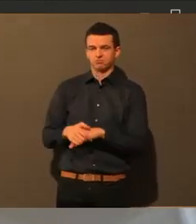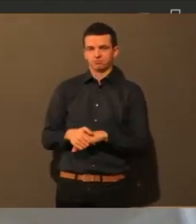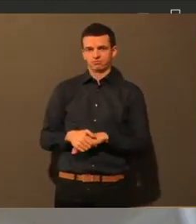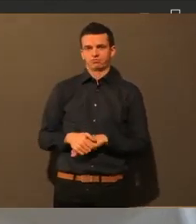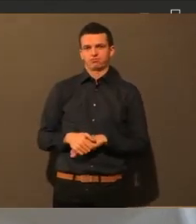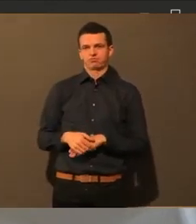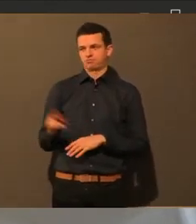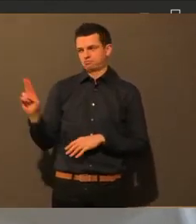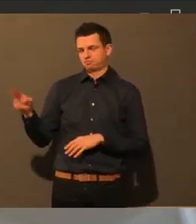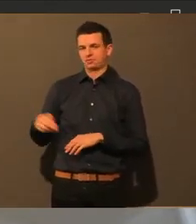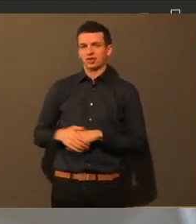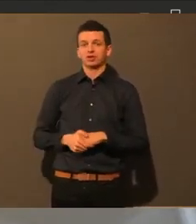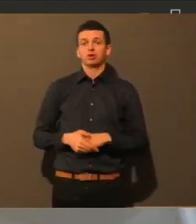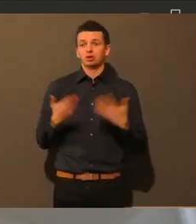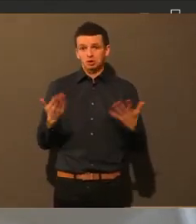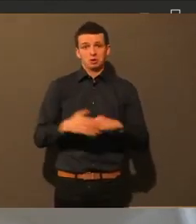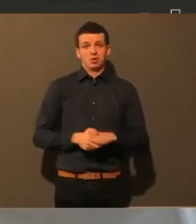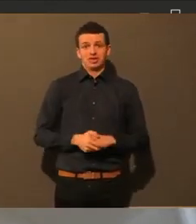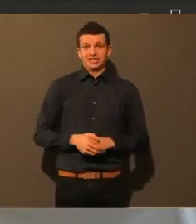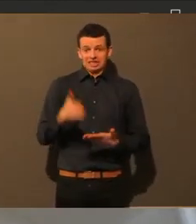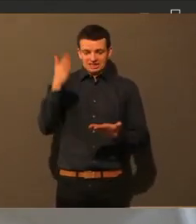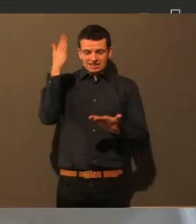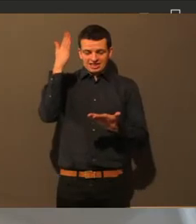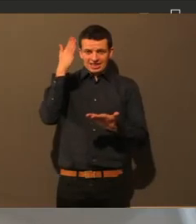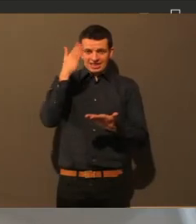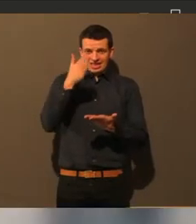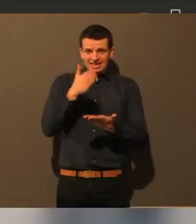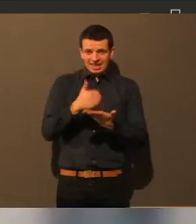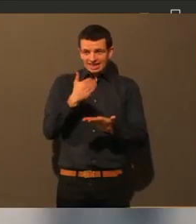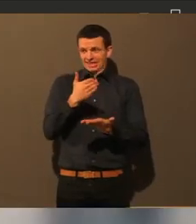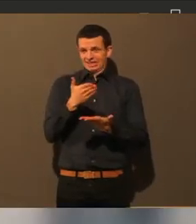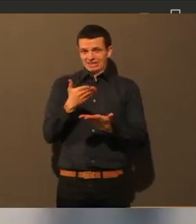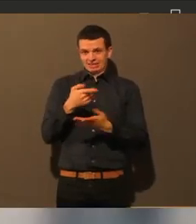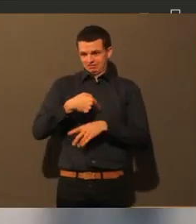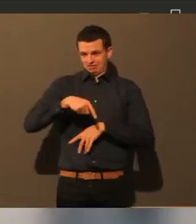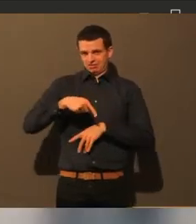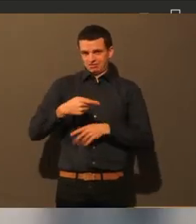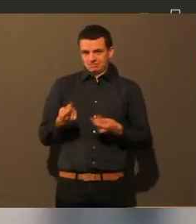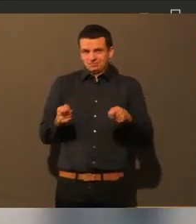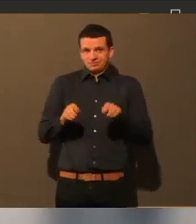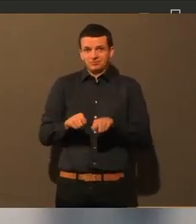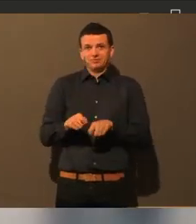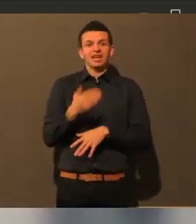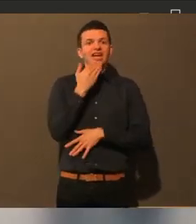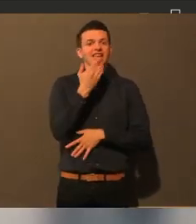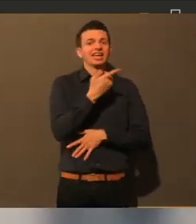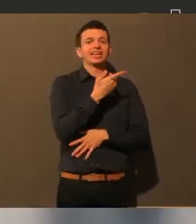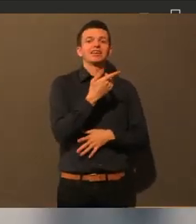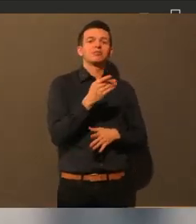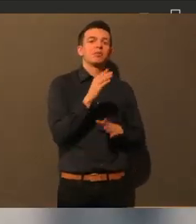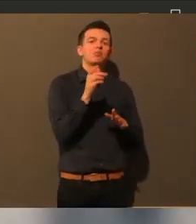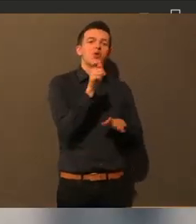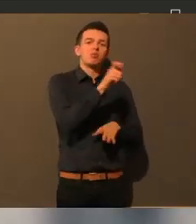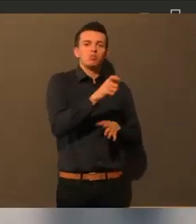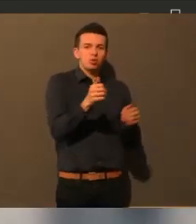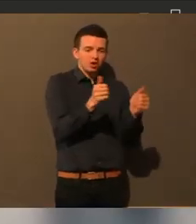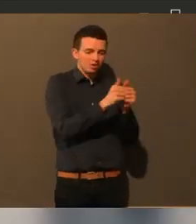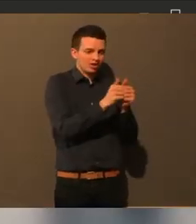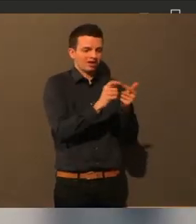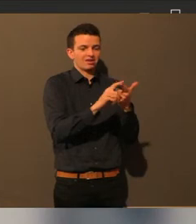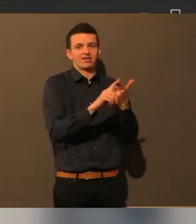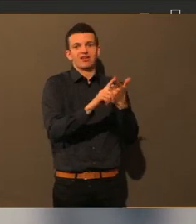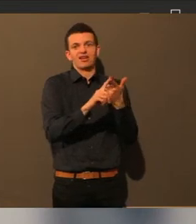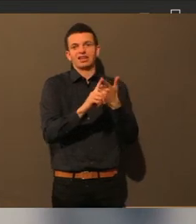jetzt sind wir am Ende. Ich möchte mich ganz herzlich bedanken bei unserem Bürgerbeirat bei Ihnen zehn. Ich bedanke mich ganz herzlich auch bei den